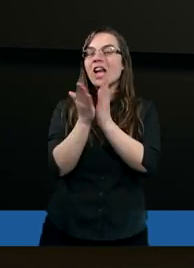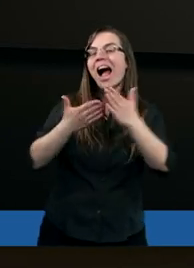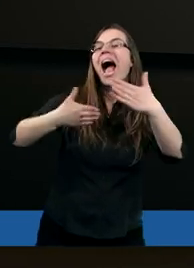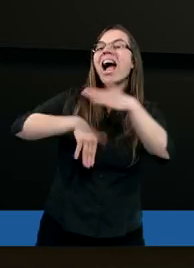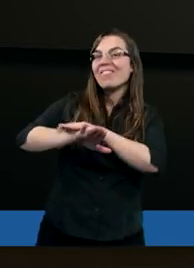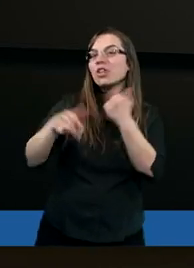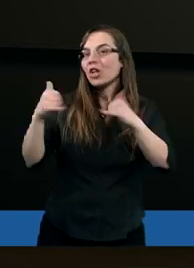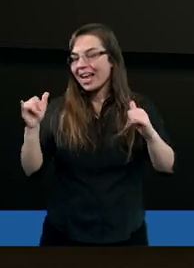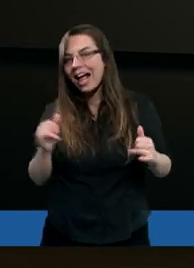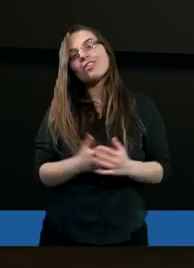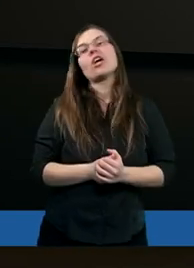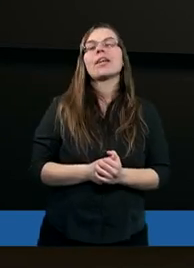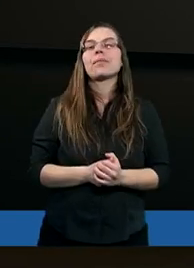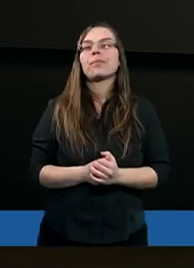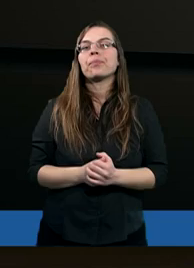Księgi Wyjścia,